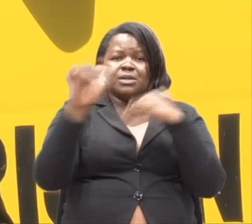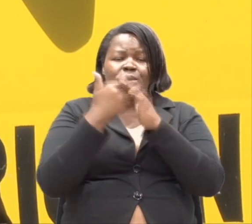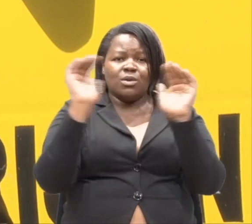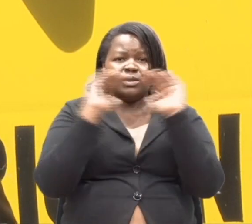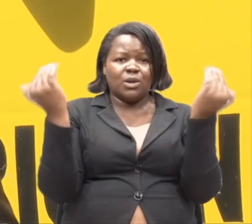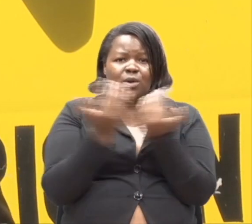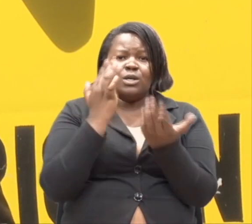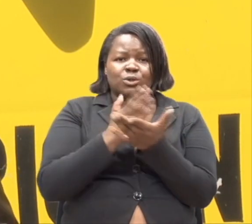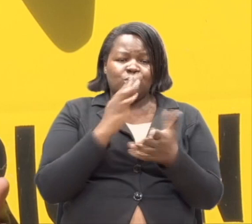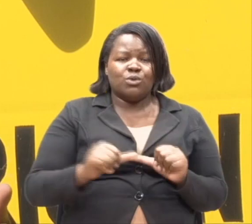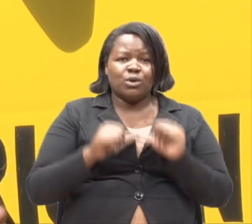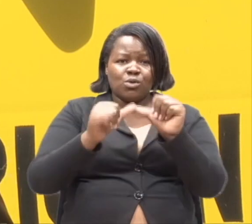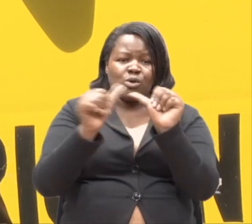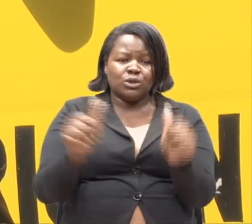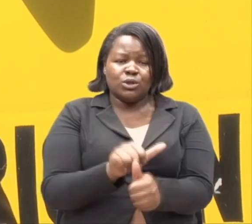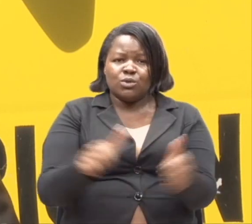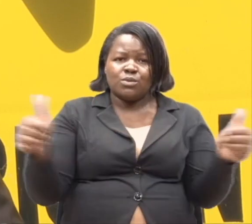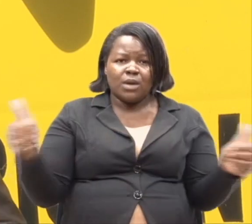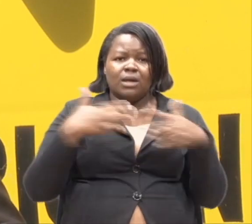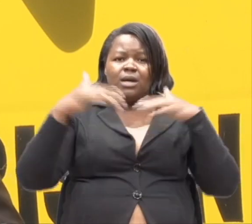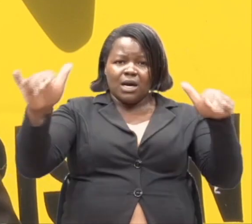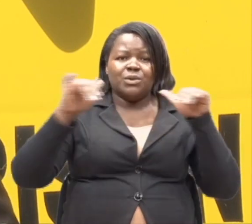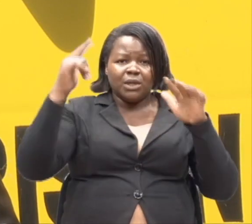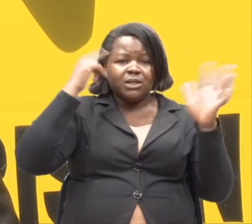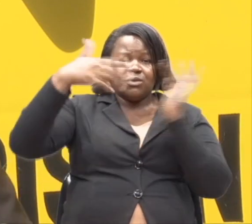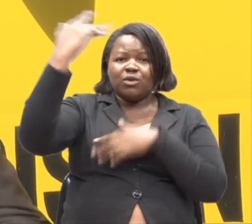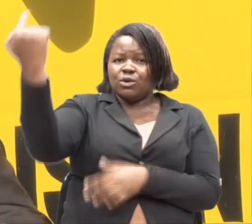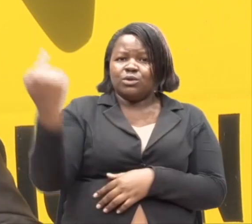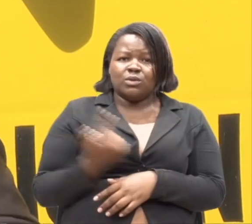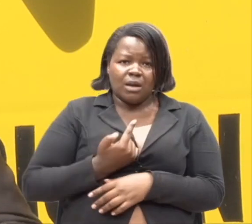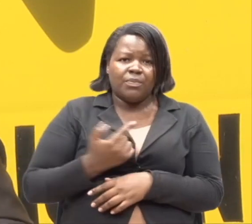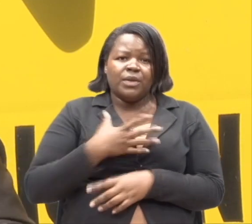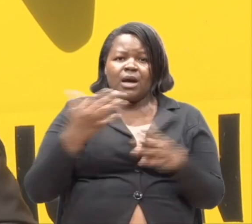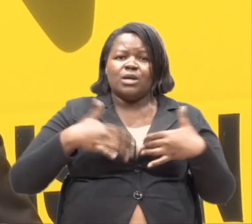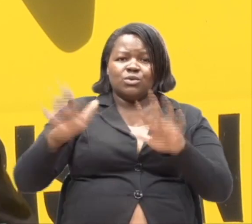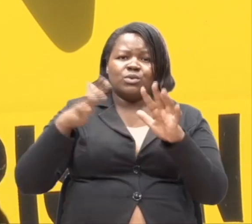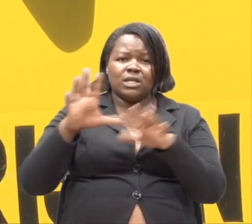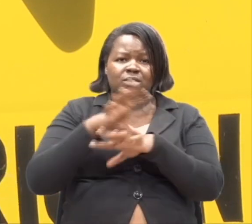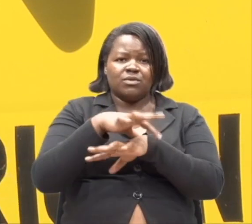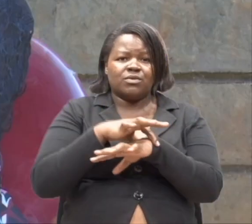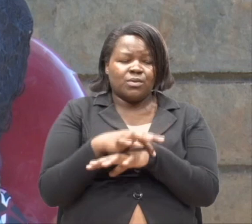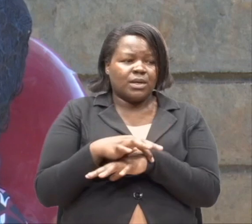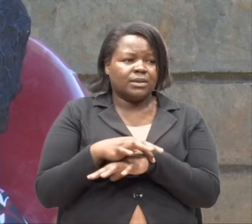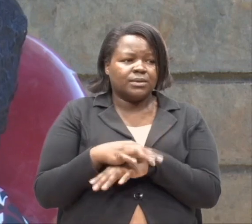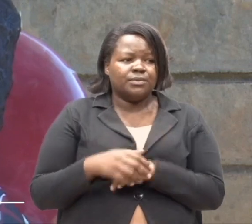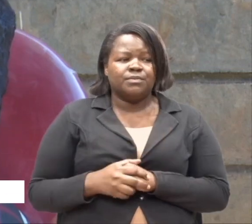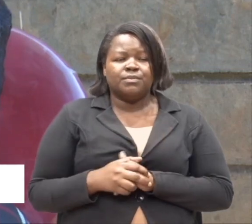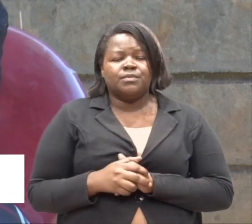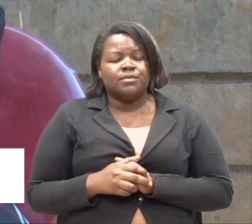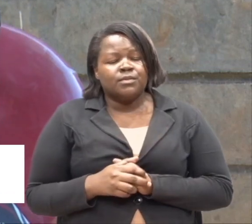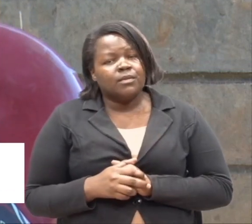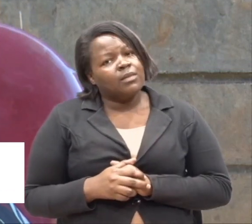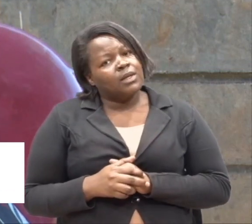gumzima. Bida shaka tutaendelea mbele. Na tutagojia yesu wa tarudi. Sisi tutoke katika dunia hiku. Nikweli